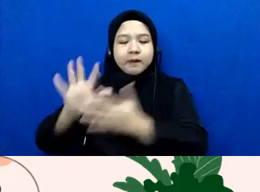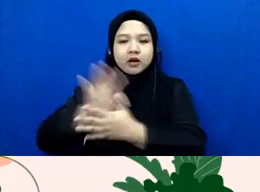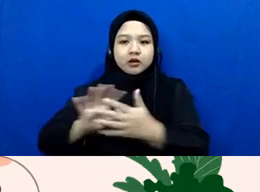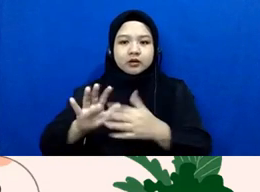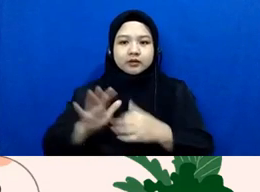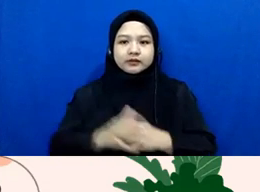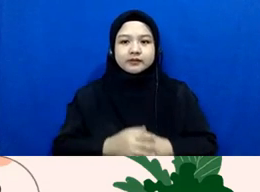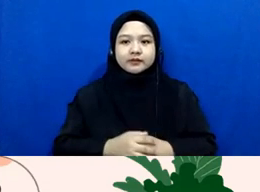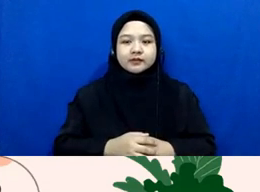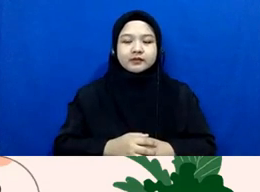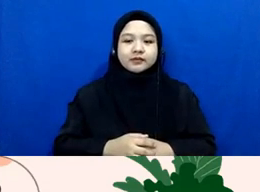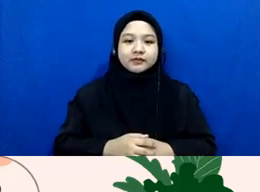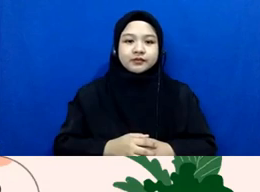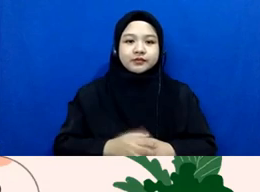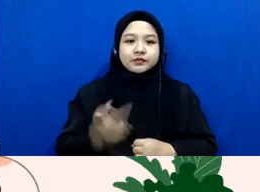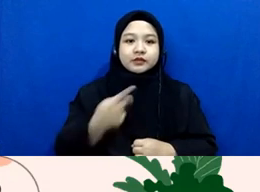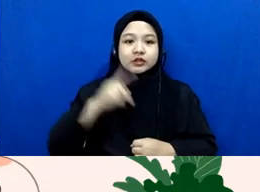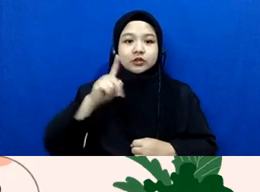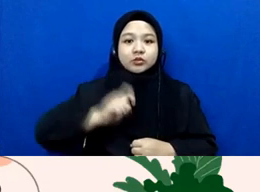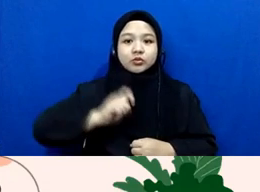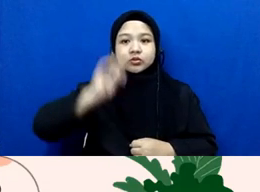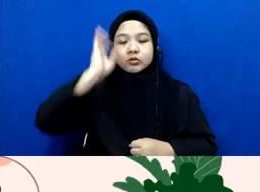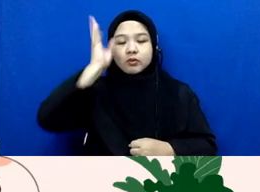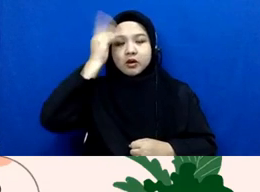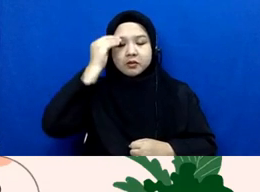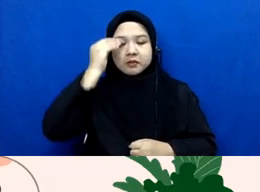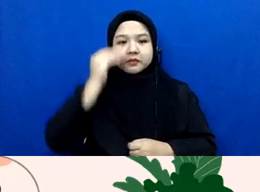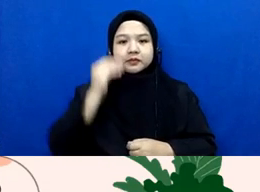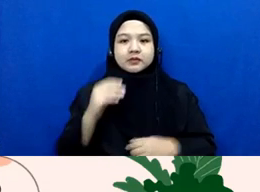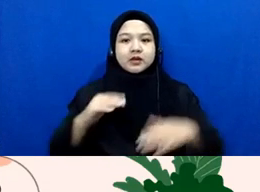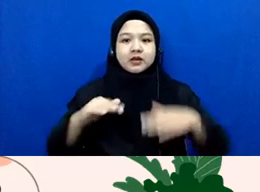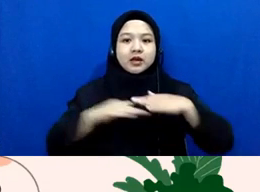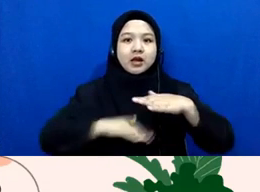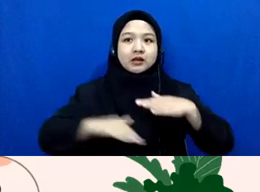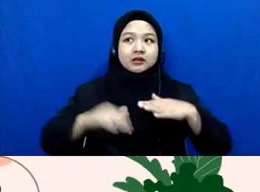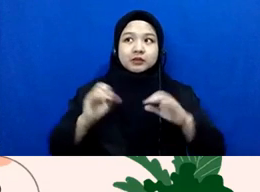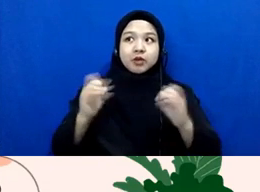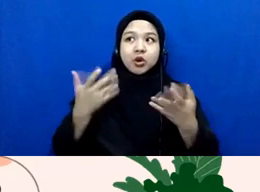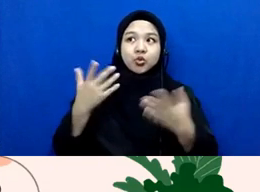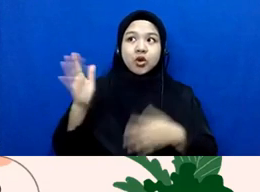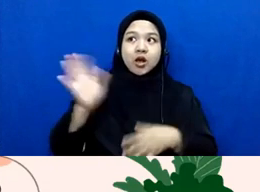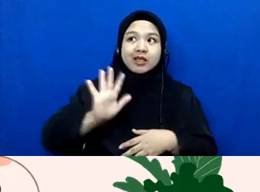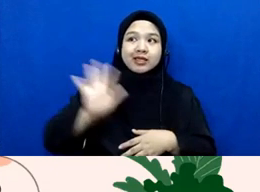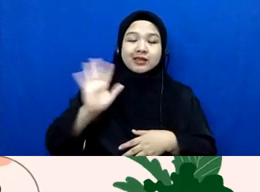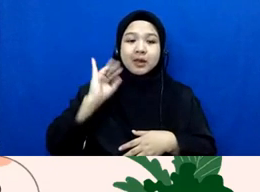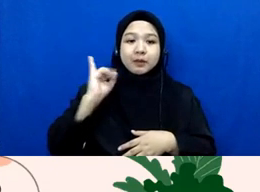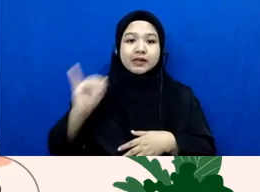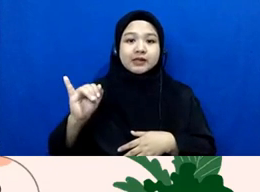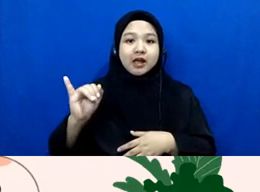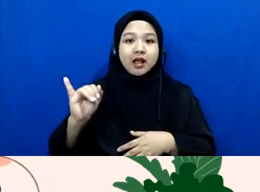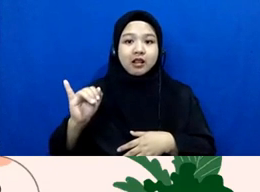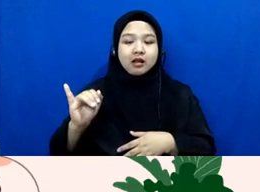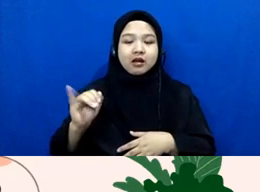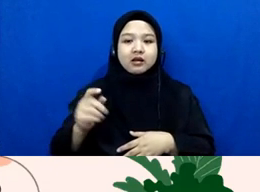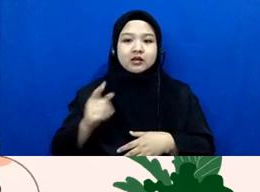perlu teman-teman yang kita perlu pahami ya asas peraduga tidak bersalah itu itu sebenarnya